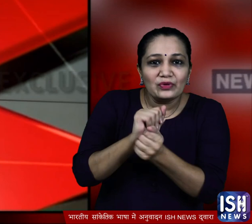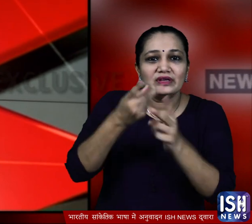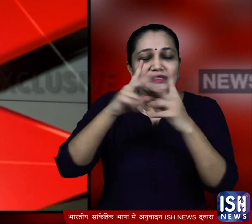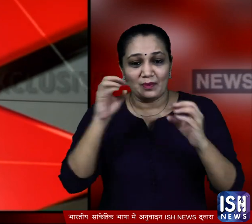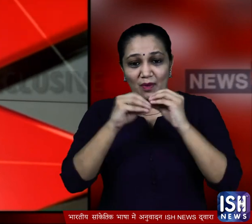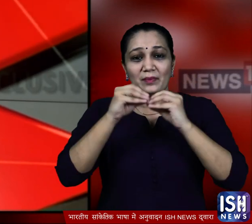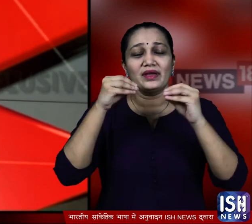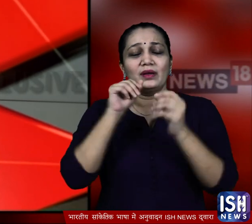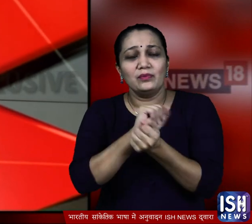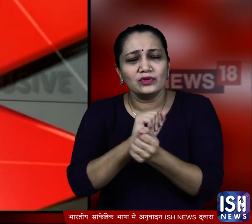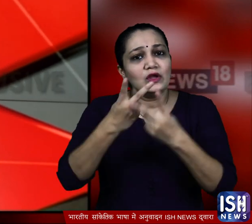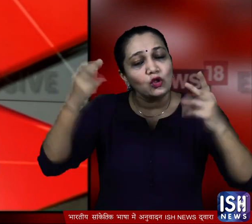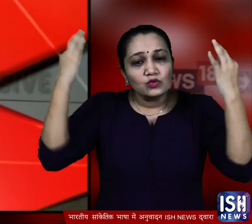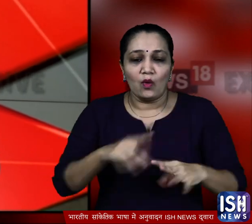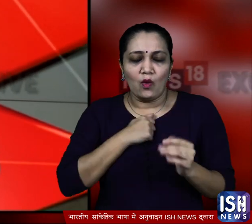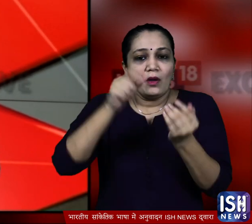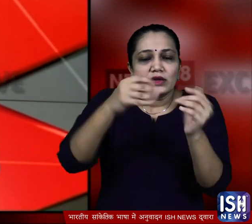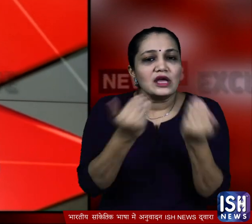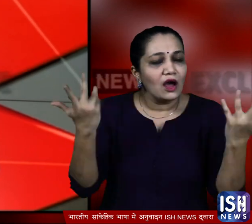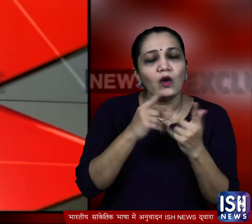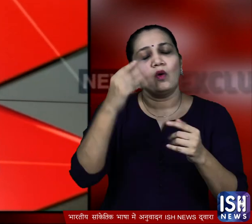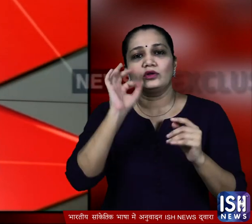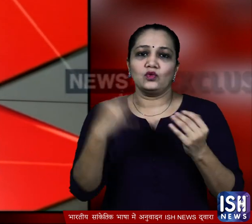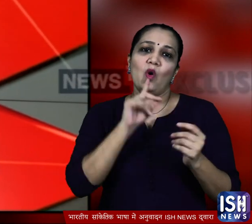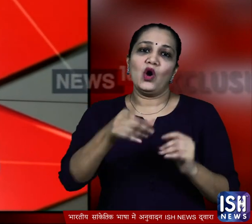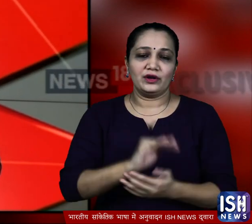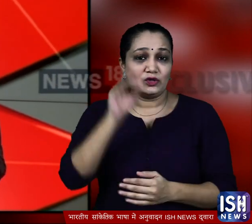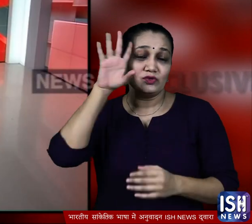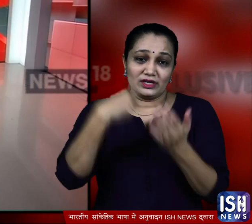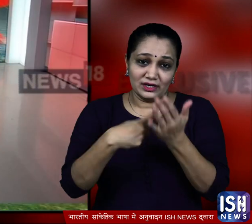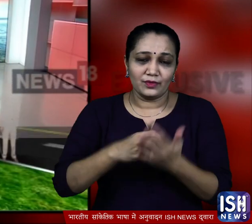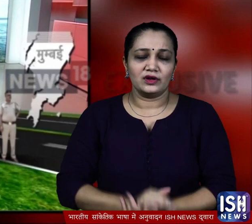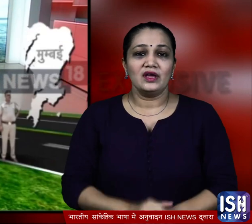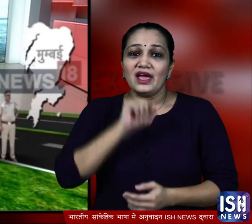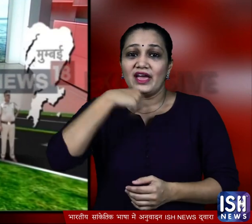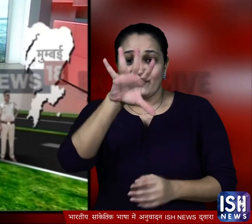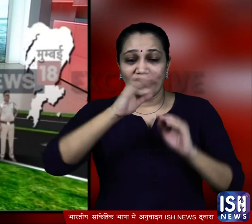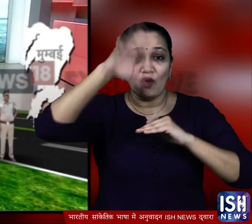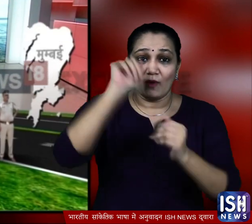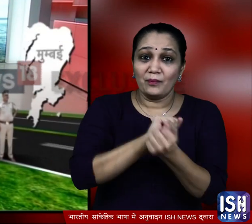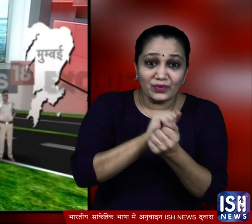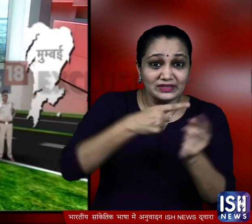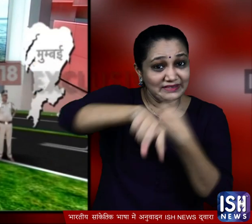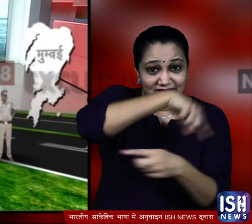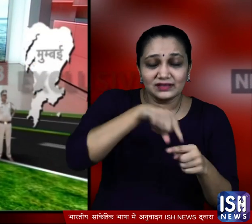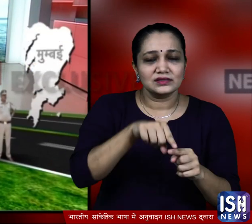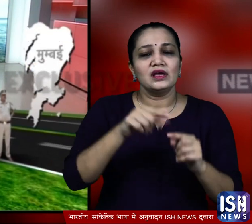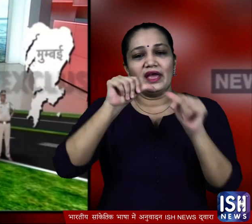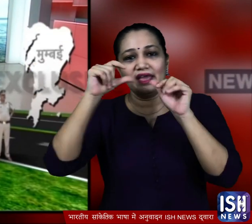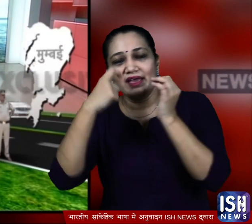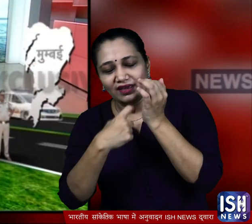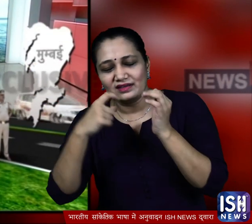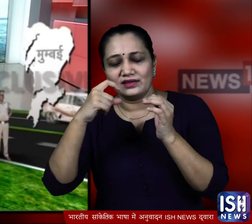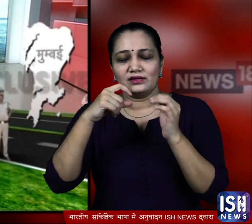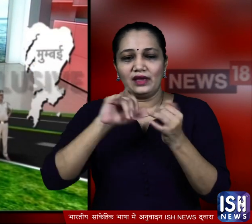से बचाने के लिए मुंबई पुलिस ने नए आदेश जारी किया न्यूजेटीन के दिवाकर सिंग की रिपोर्ट है कि पचास साल से ज़ादा उम्र के सिपाही से लेकर A